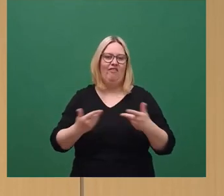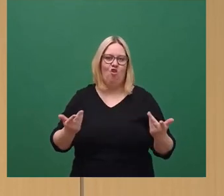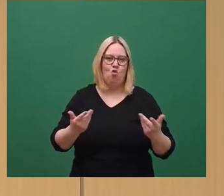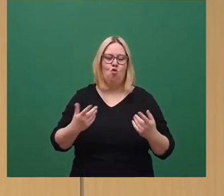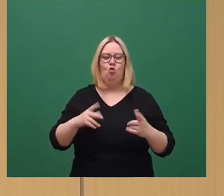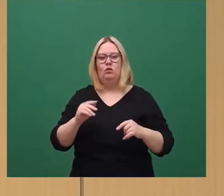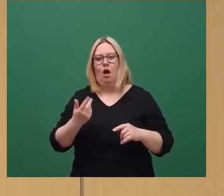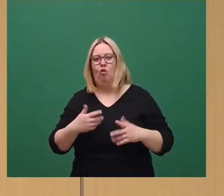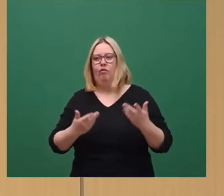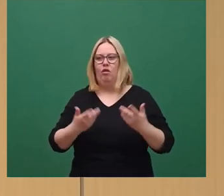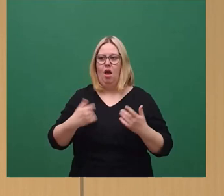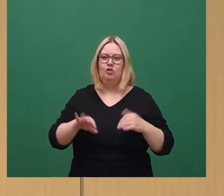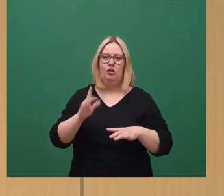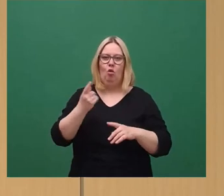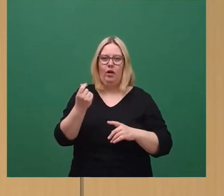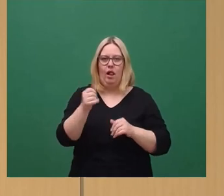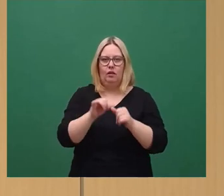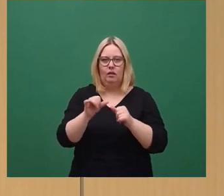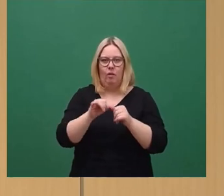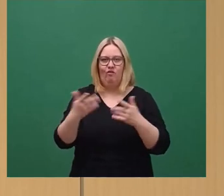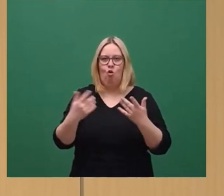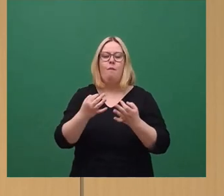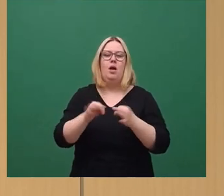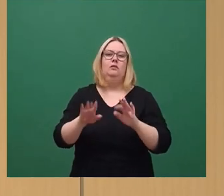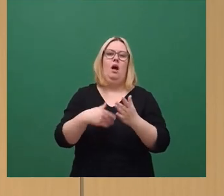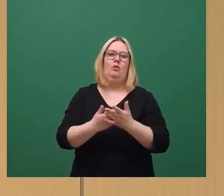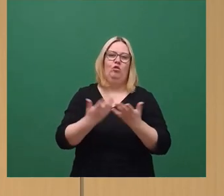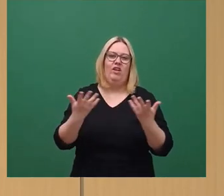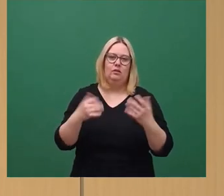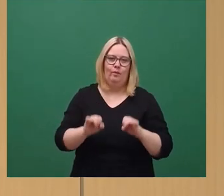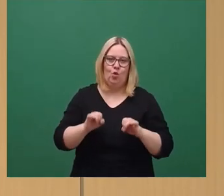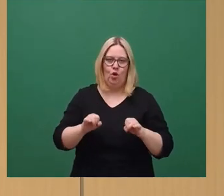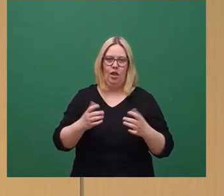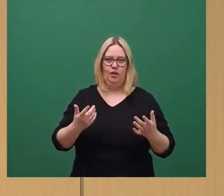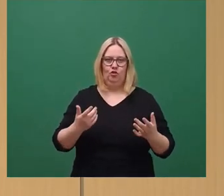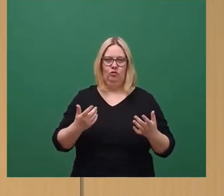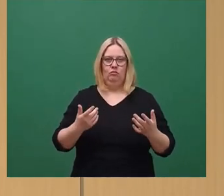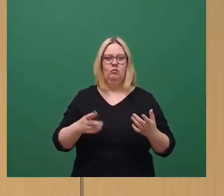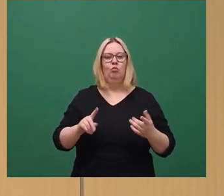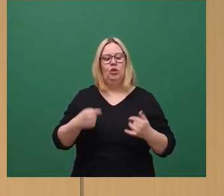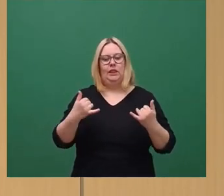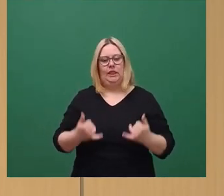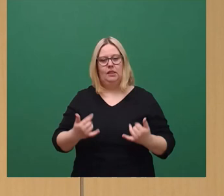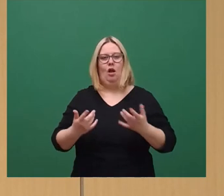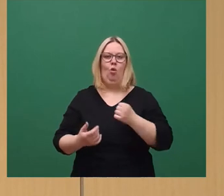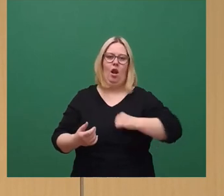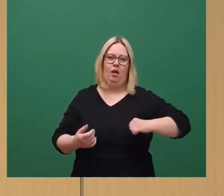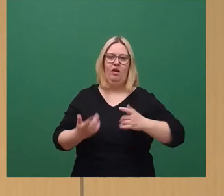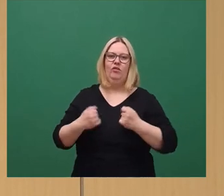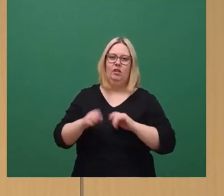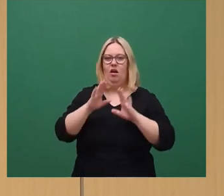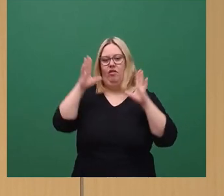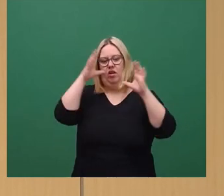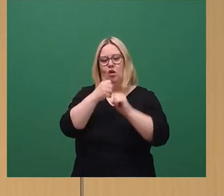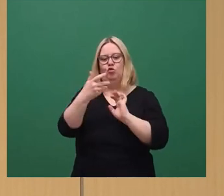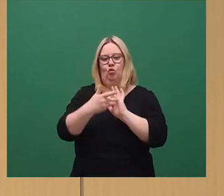Prämisse der Knappheit das bestmögliche Angebot im ÖPNV bereitgestellt werden kann, arbeitet sich die Linke an einem vertraulichen Gutachten